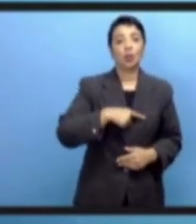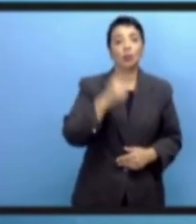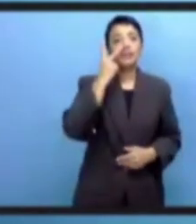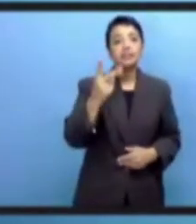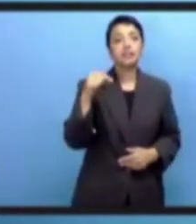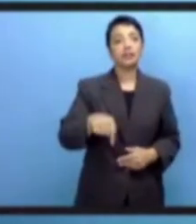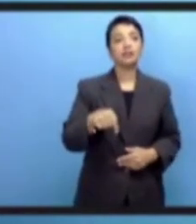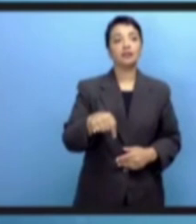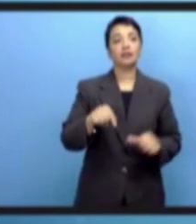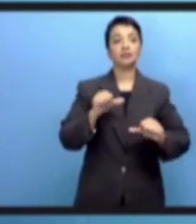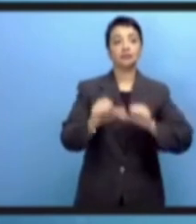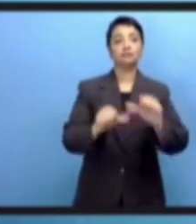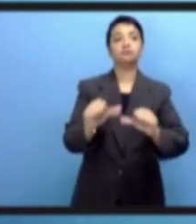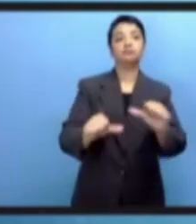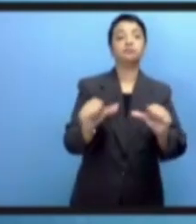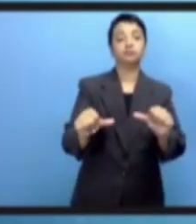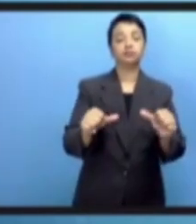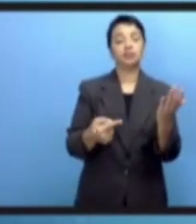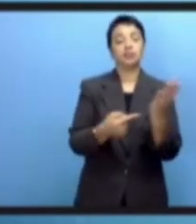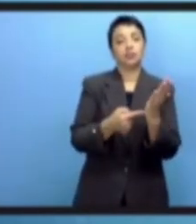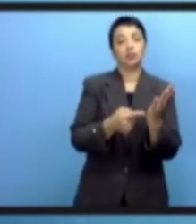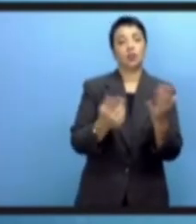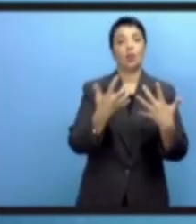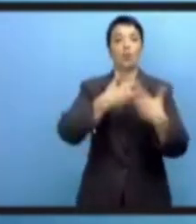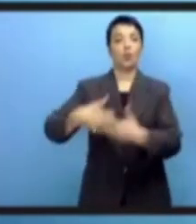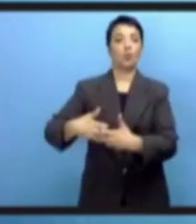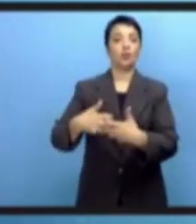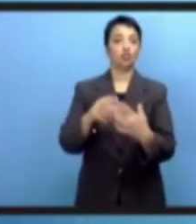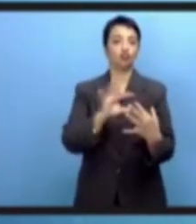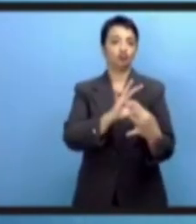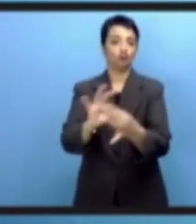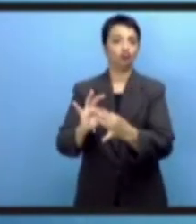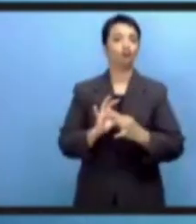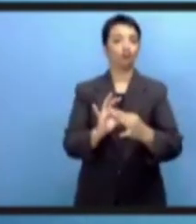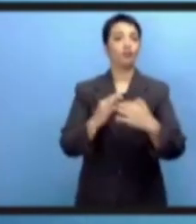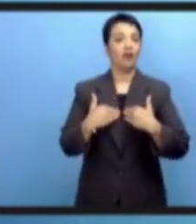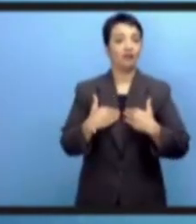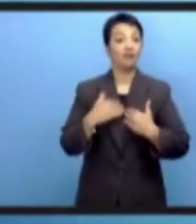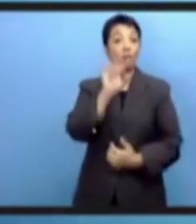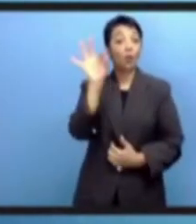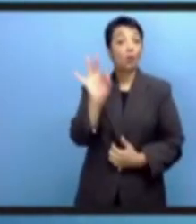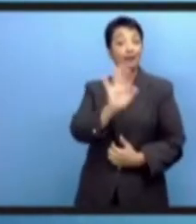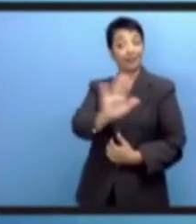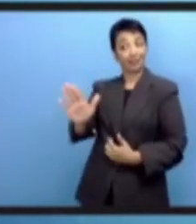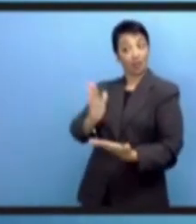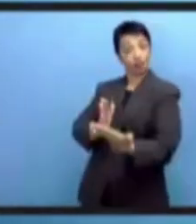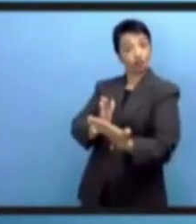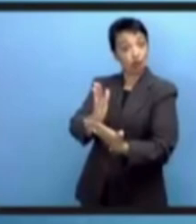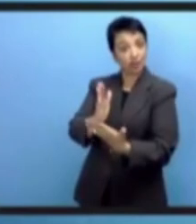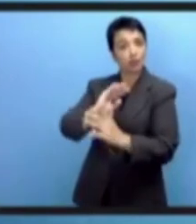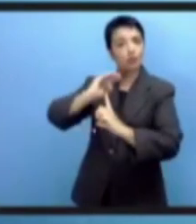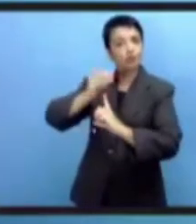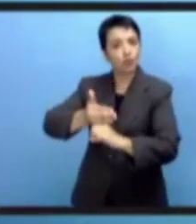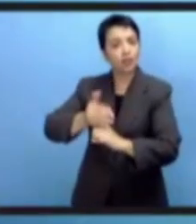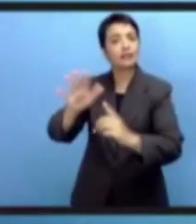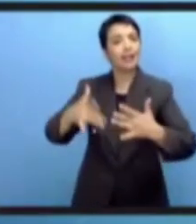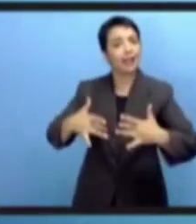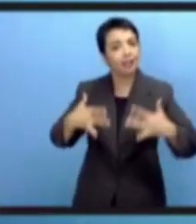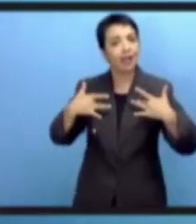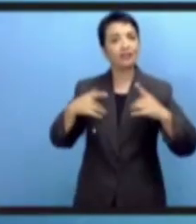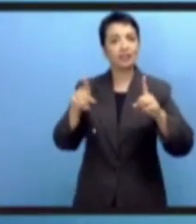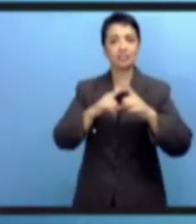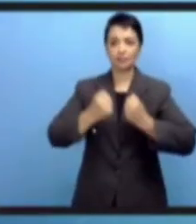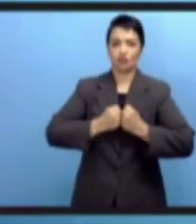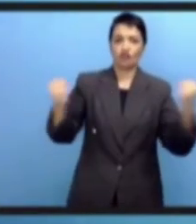необходимы для того, чтобы обеспечить их активное участие во всех этих дискуссиях. Это